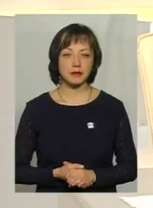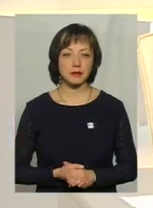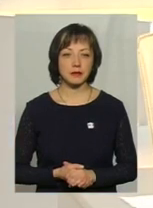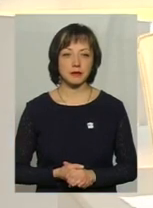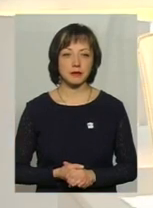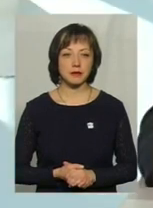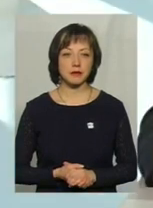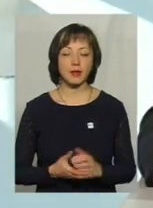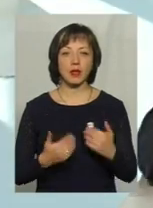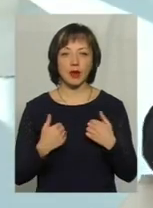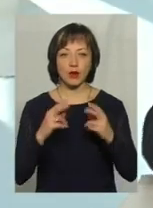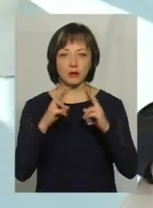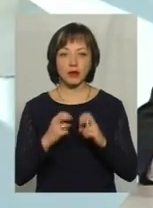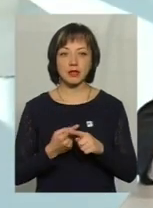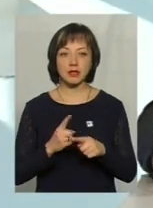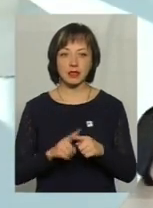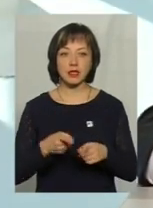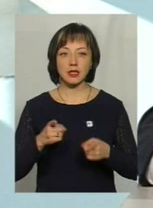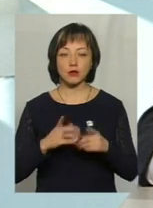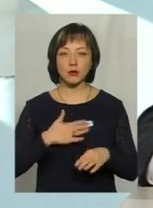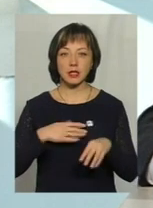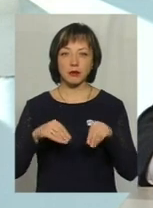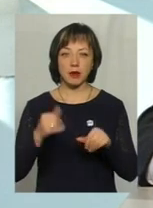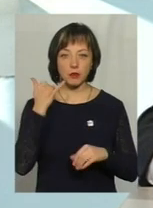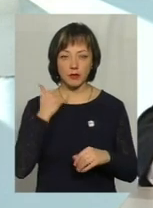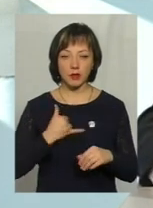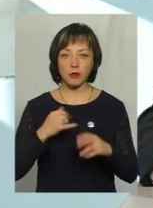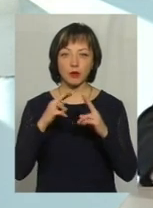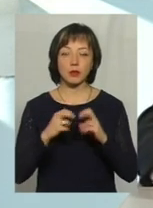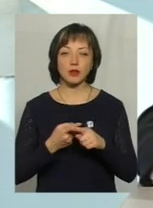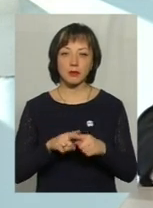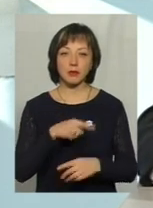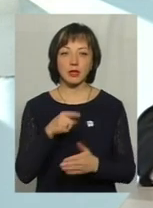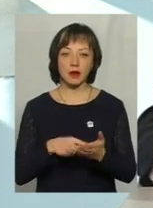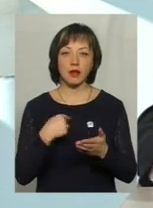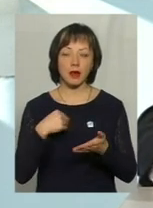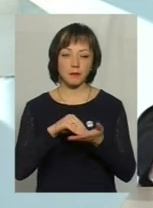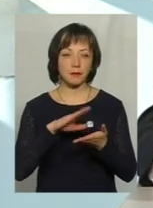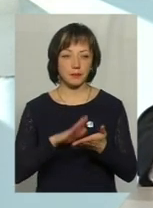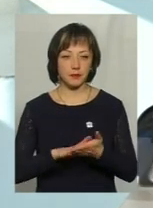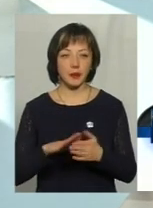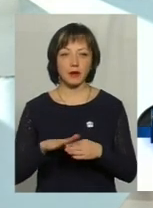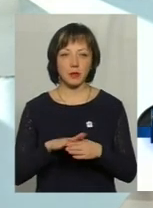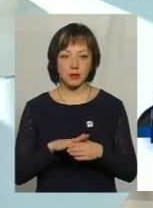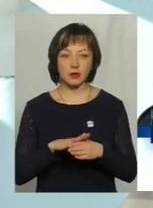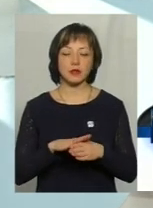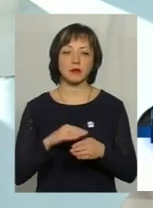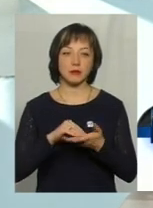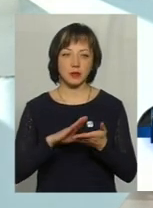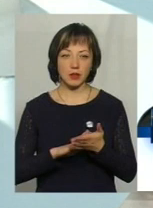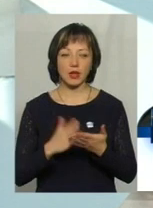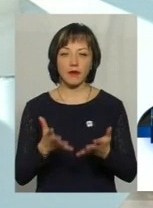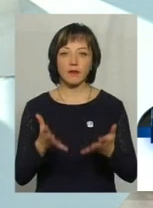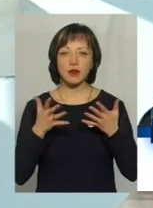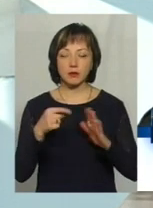Я розберуся. Дійсно, мій земляк подзвонив. Я розберуся з цим питанням. Я собі помітив прізвищем і по батькам. І з'яснюю